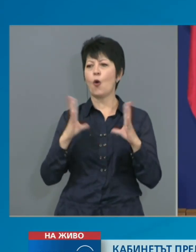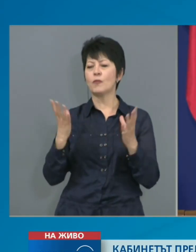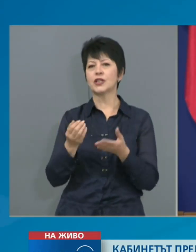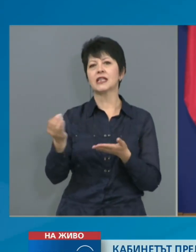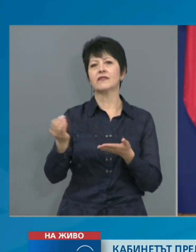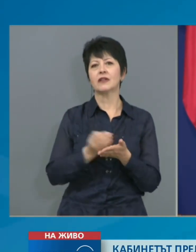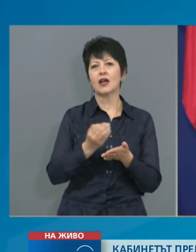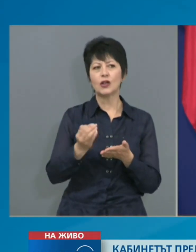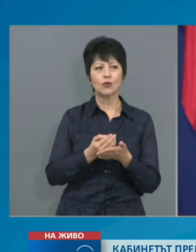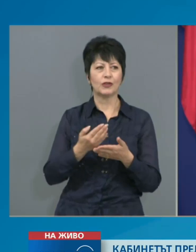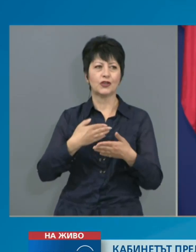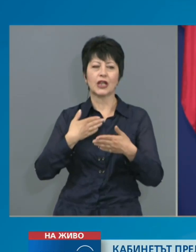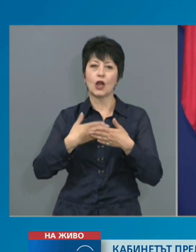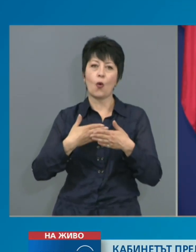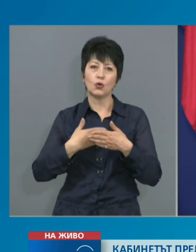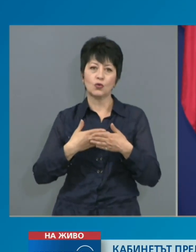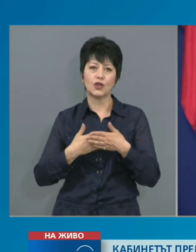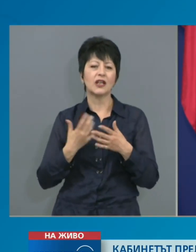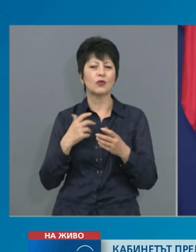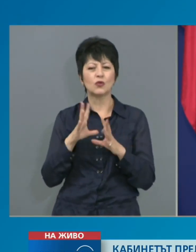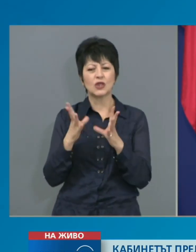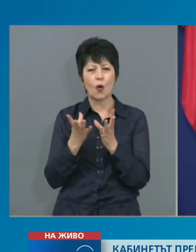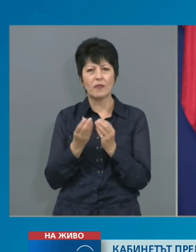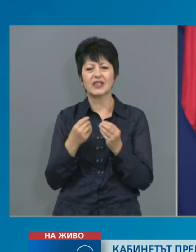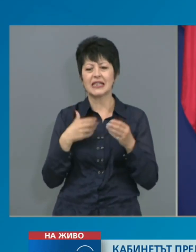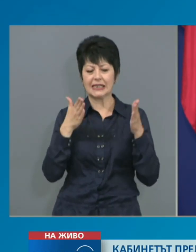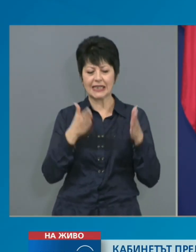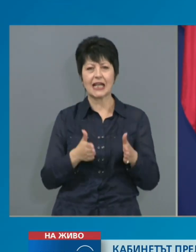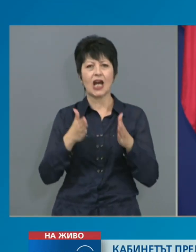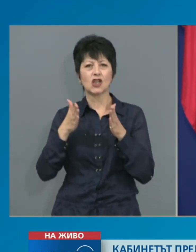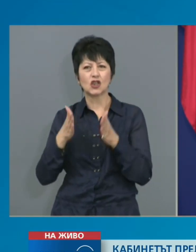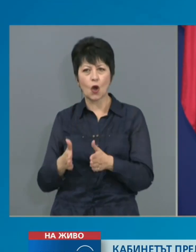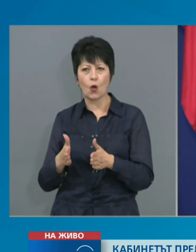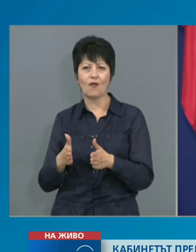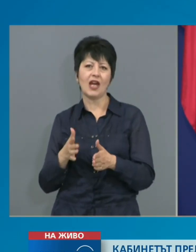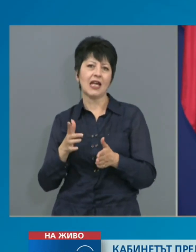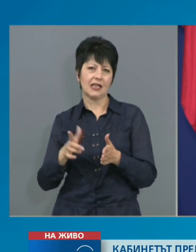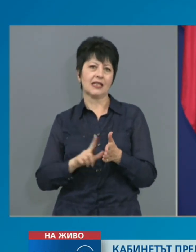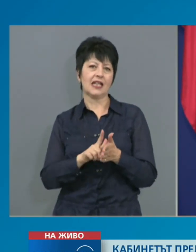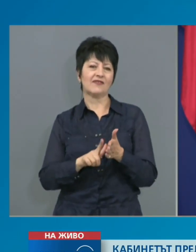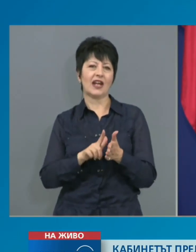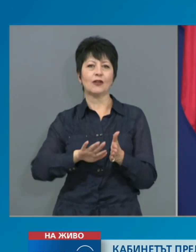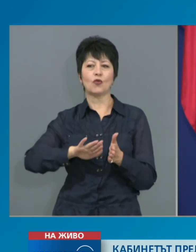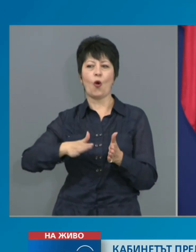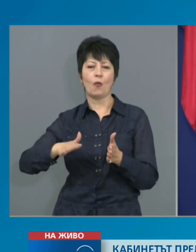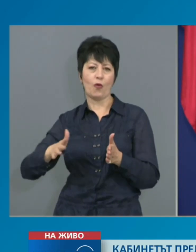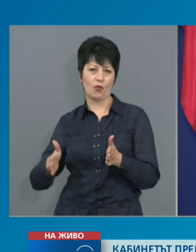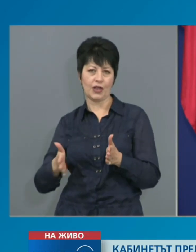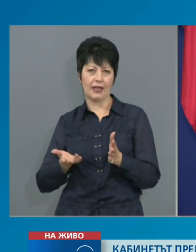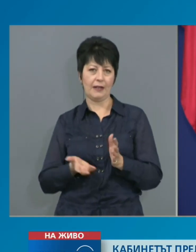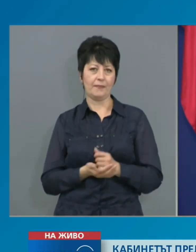-экономическите отношения, които са обвързани като срокове с действие на извареното положение, да продължат да действат до тогава, до когато е необходимо.